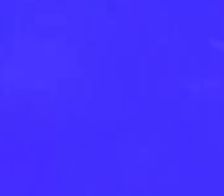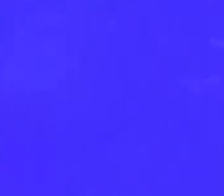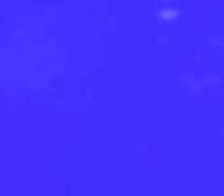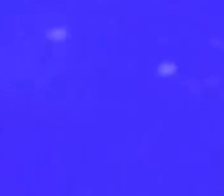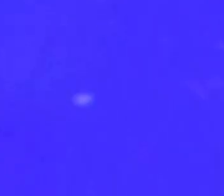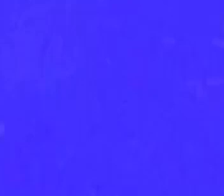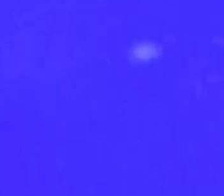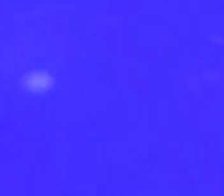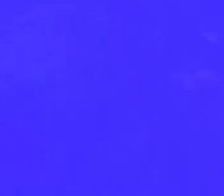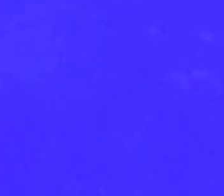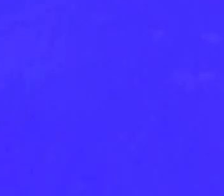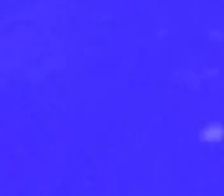Kwa hivyo.